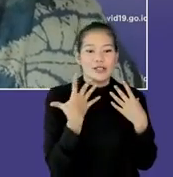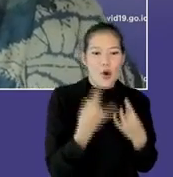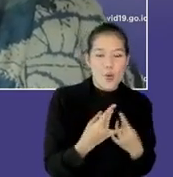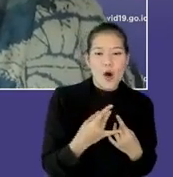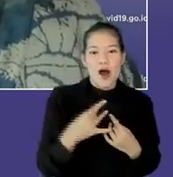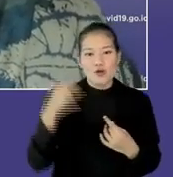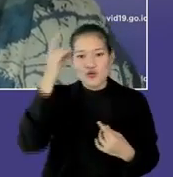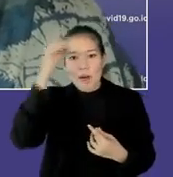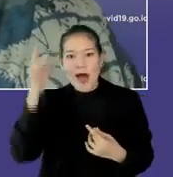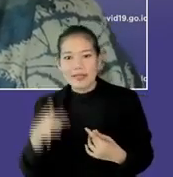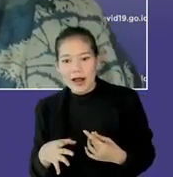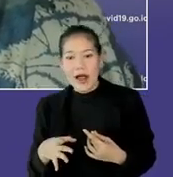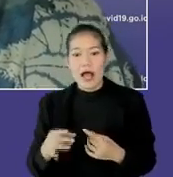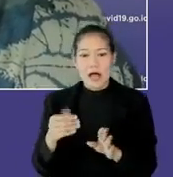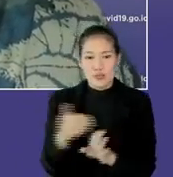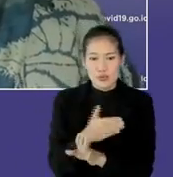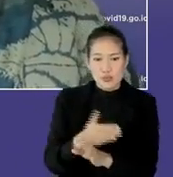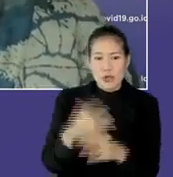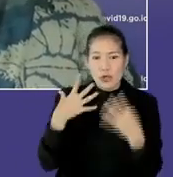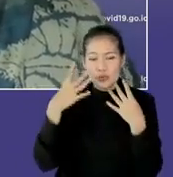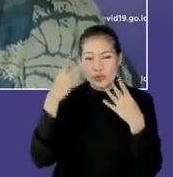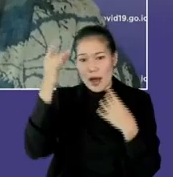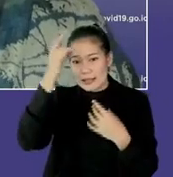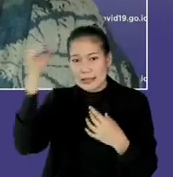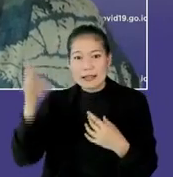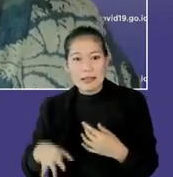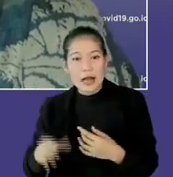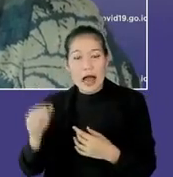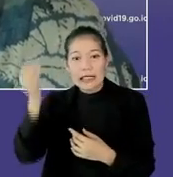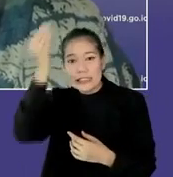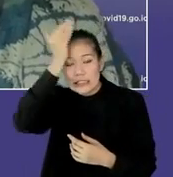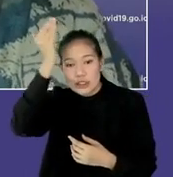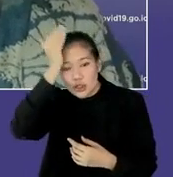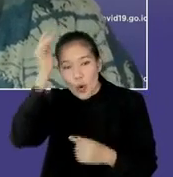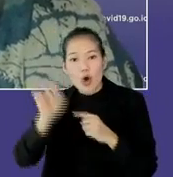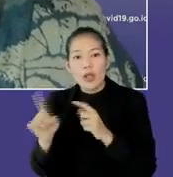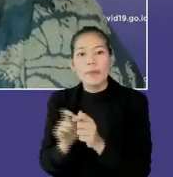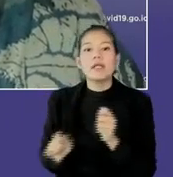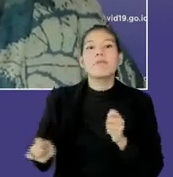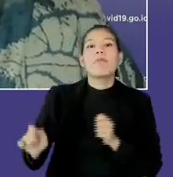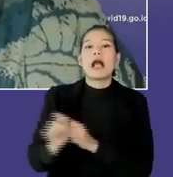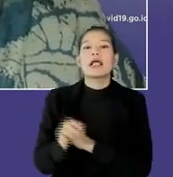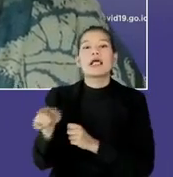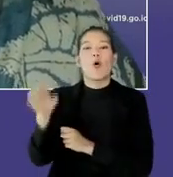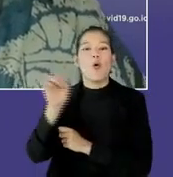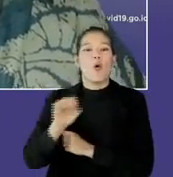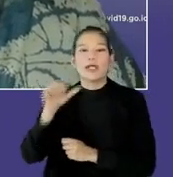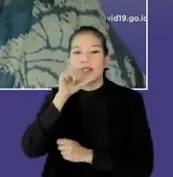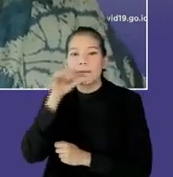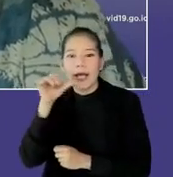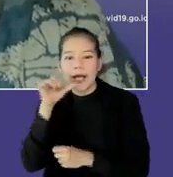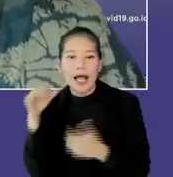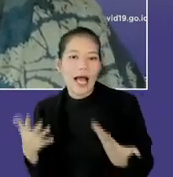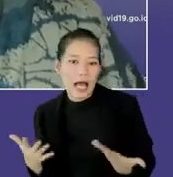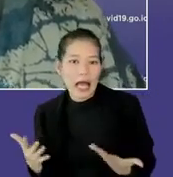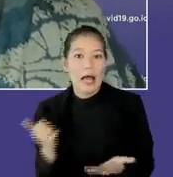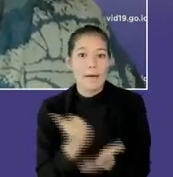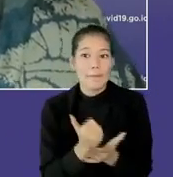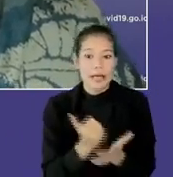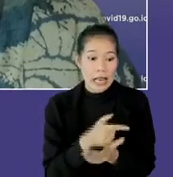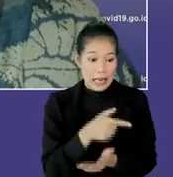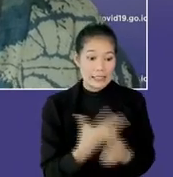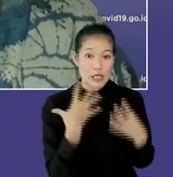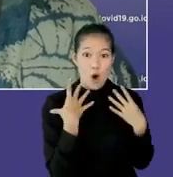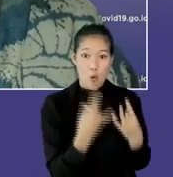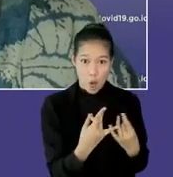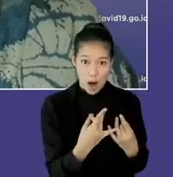Misalkan Sumatera barangkali hijaunya agak banyak sama kuning, sekarang terbalik. Dia bermain di orange dan merah gitu ya. Sementara si